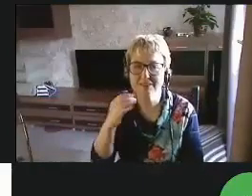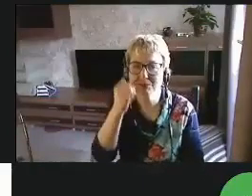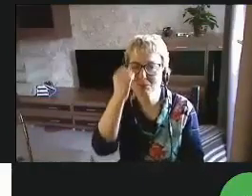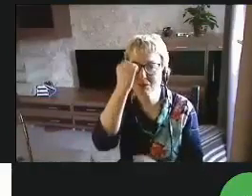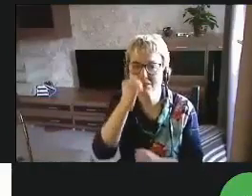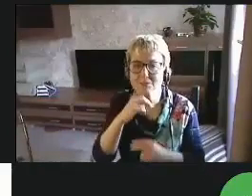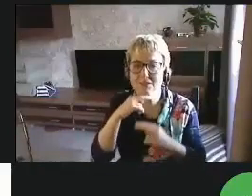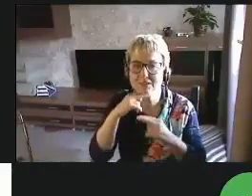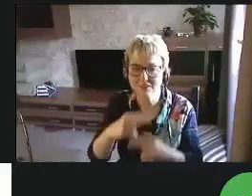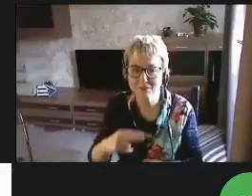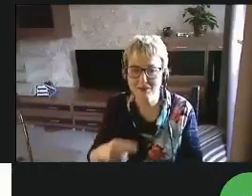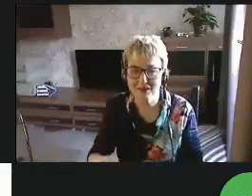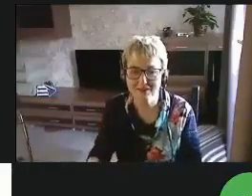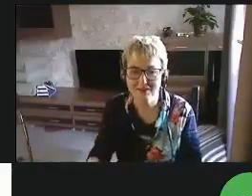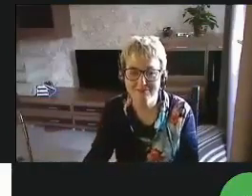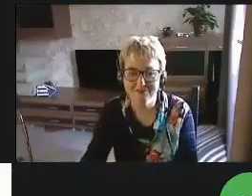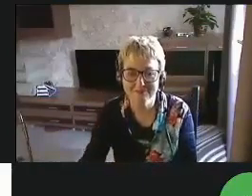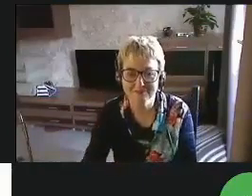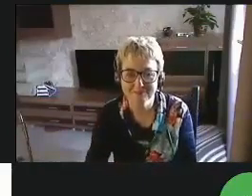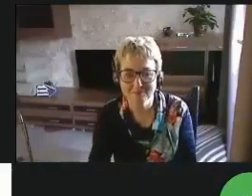свидания. Спасибо. До свидания.